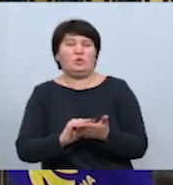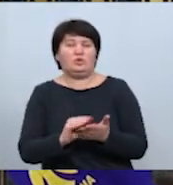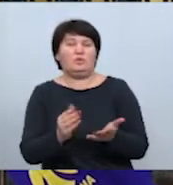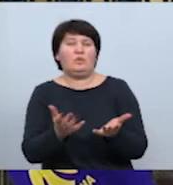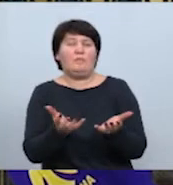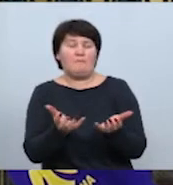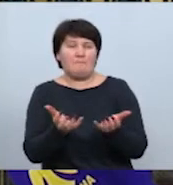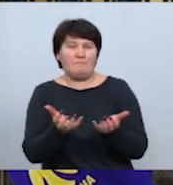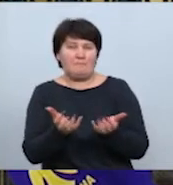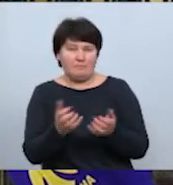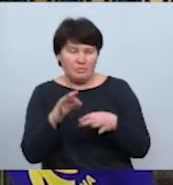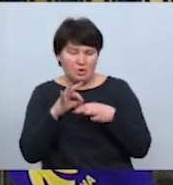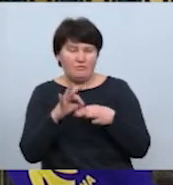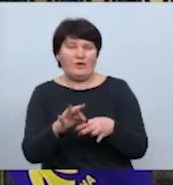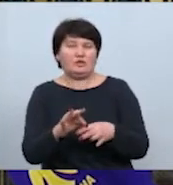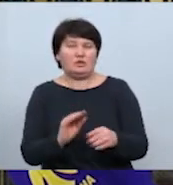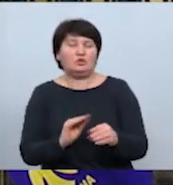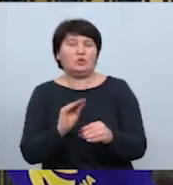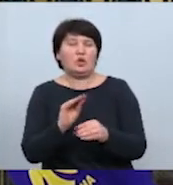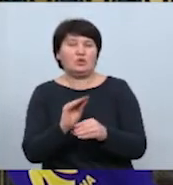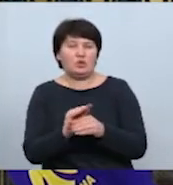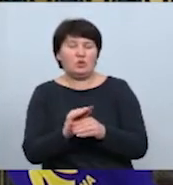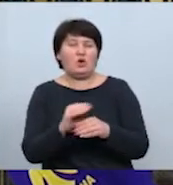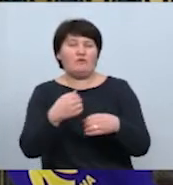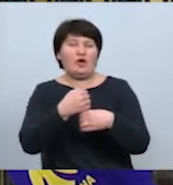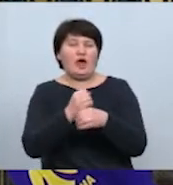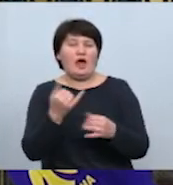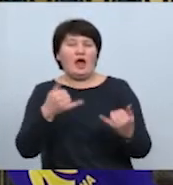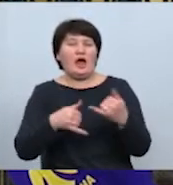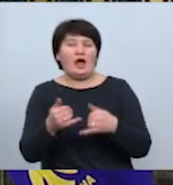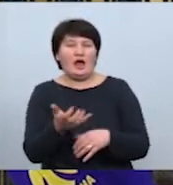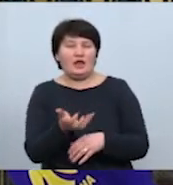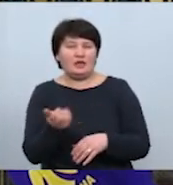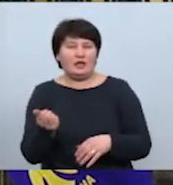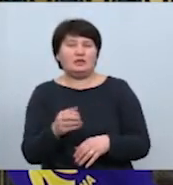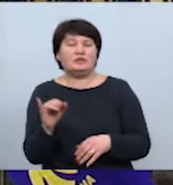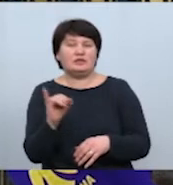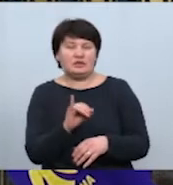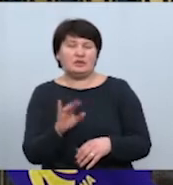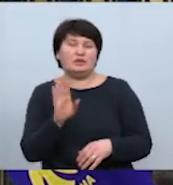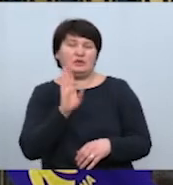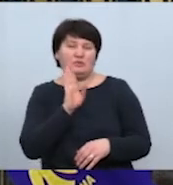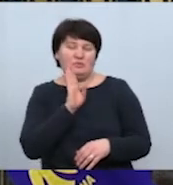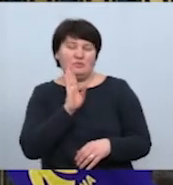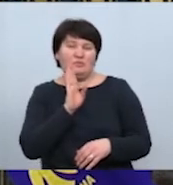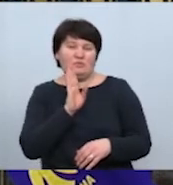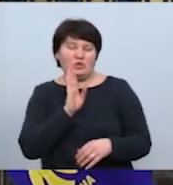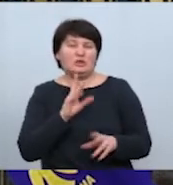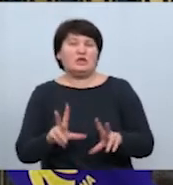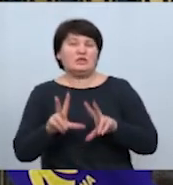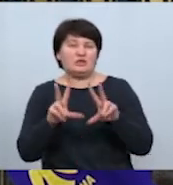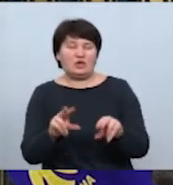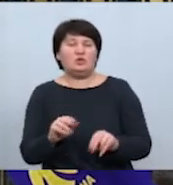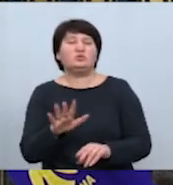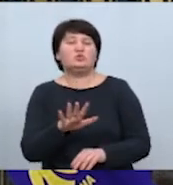проведено додатковий анамнез, зібрано додатковий анамнез. І тоді ж породілля зізналася в тому, що вона